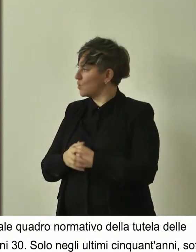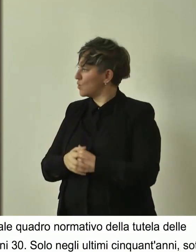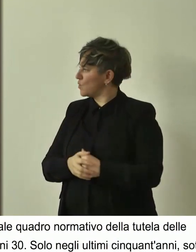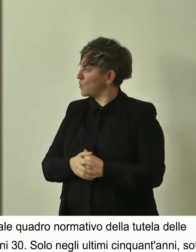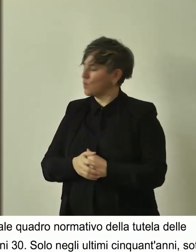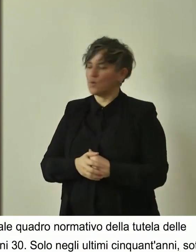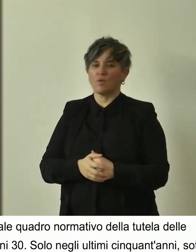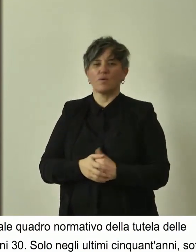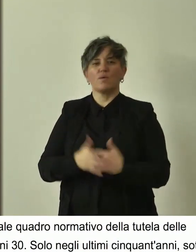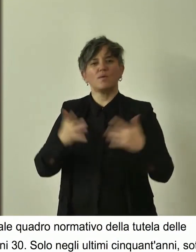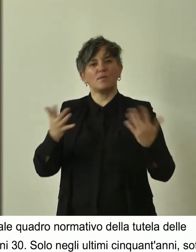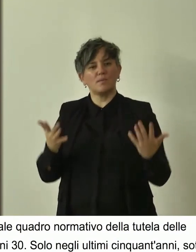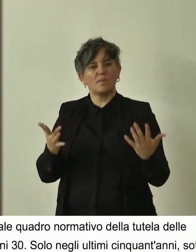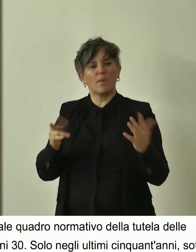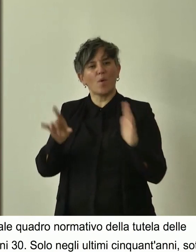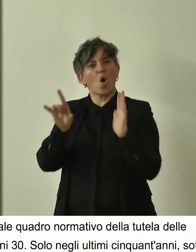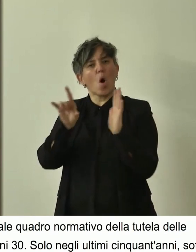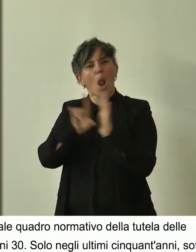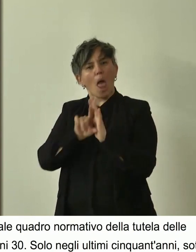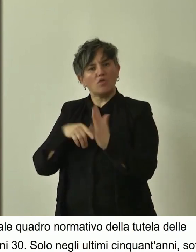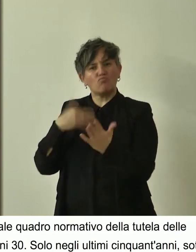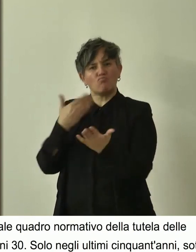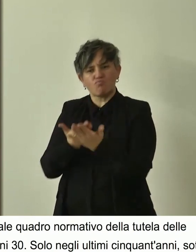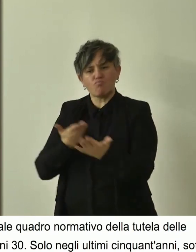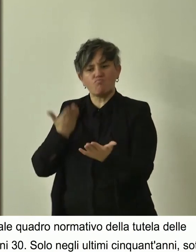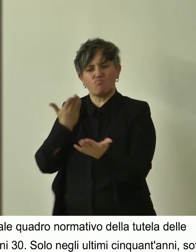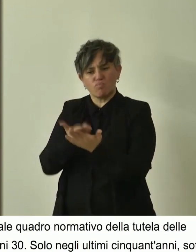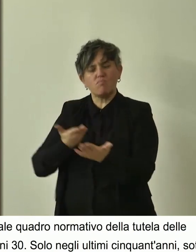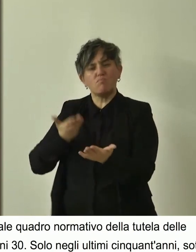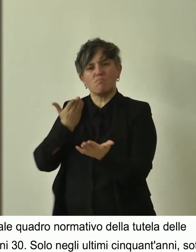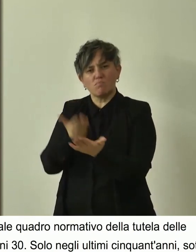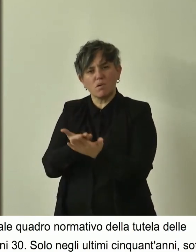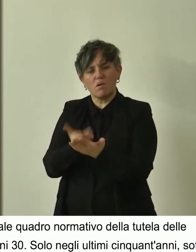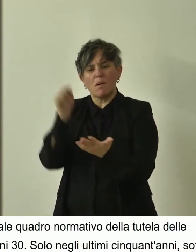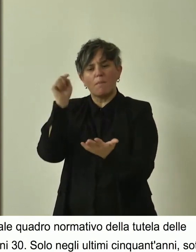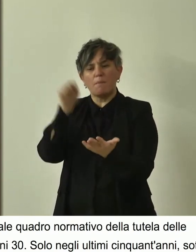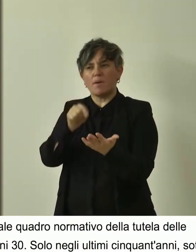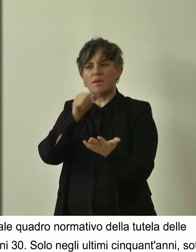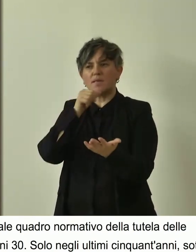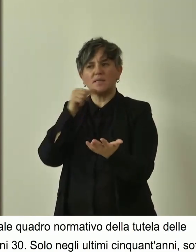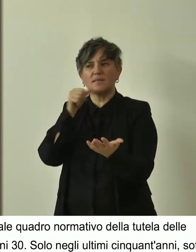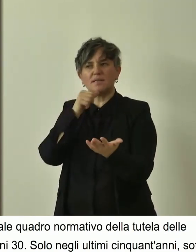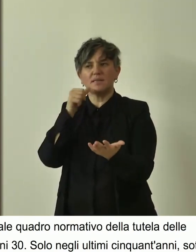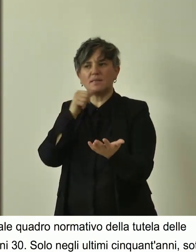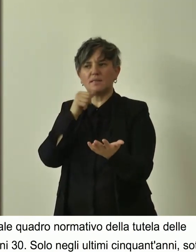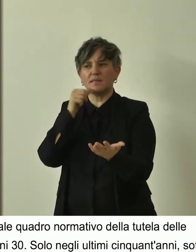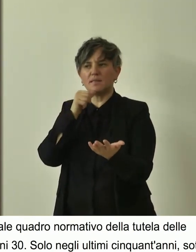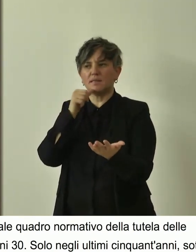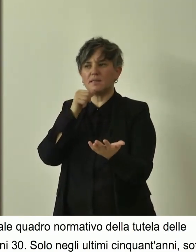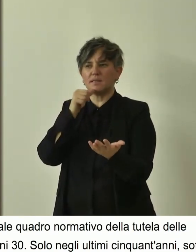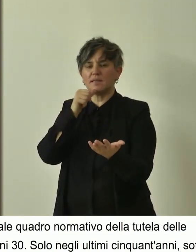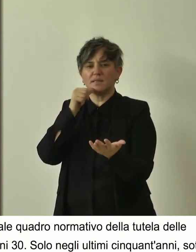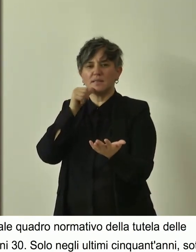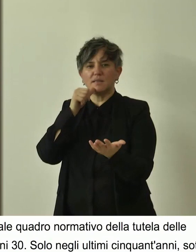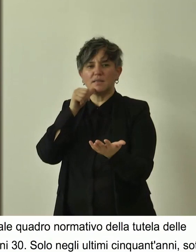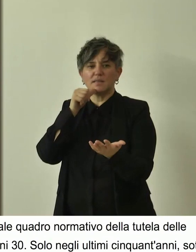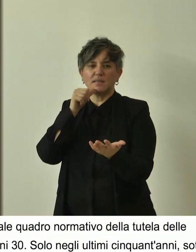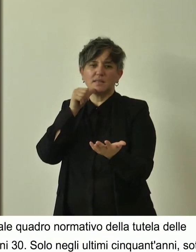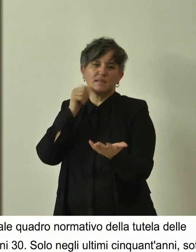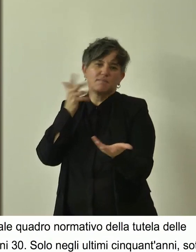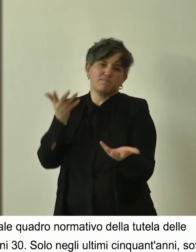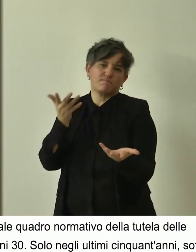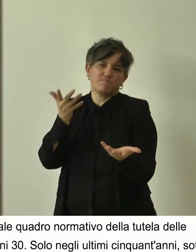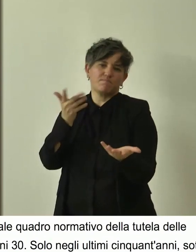fatti degli interventi normativi che hanno modificato essenzialmente il concetto di